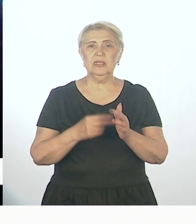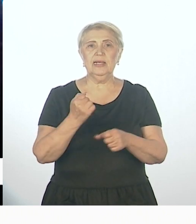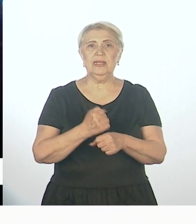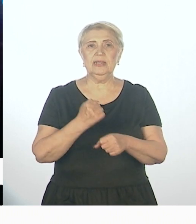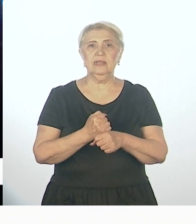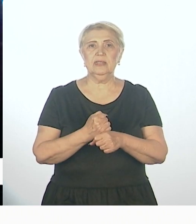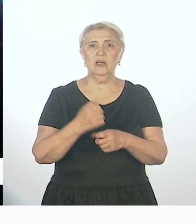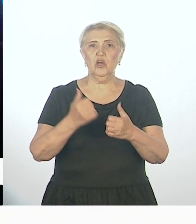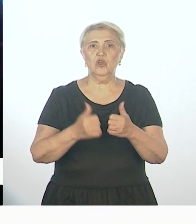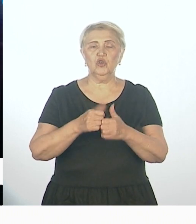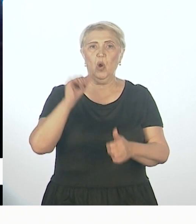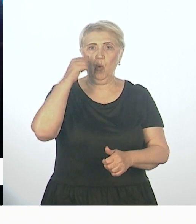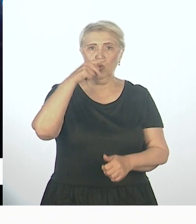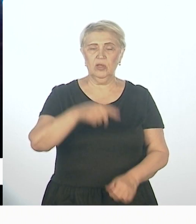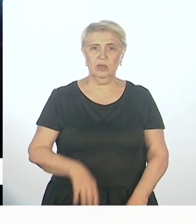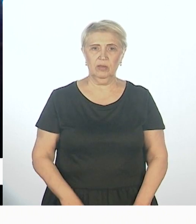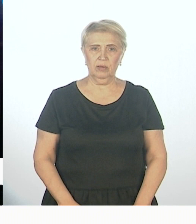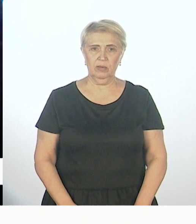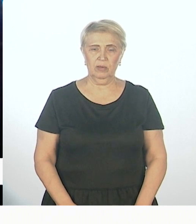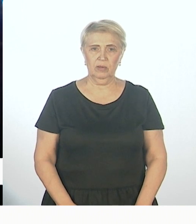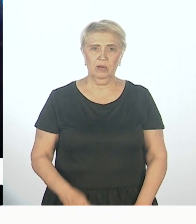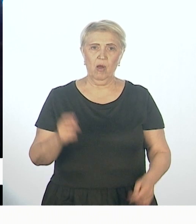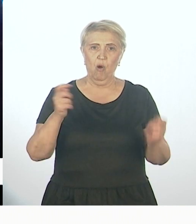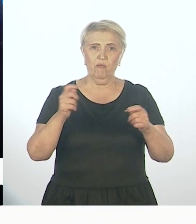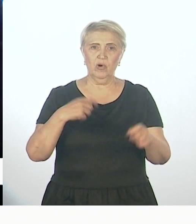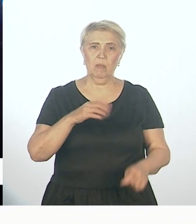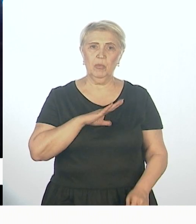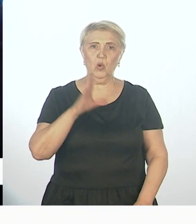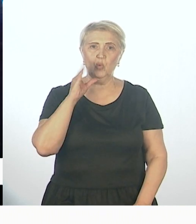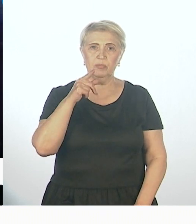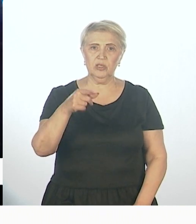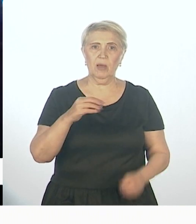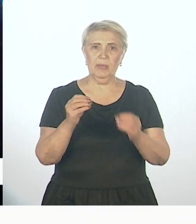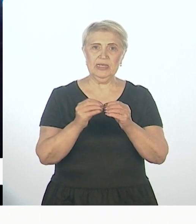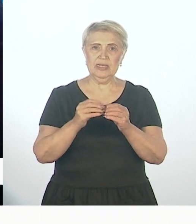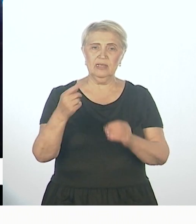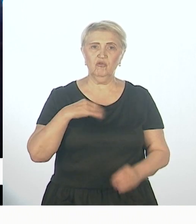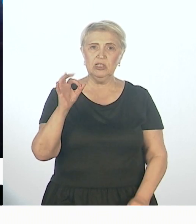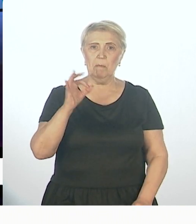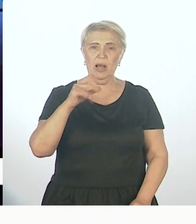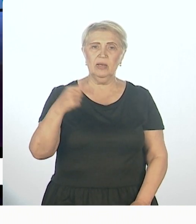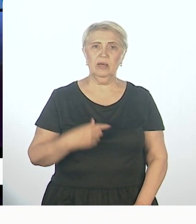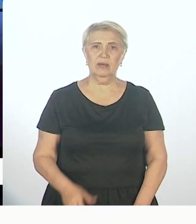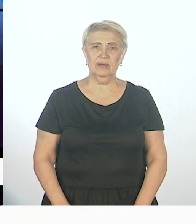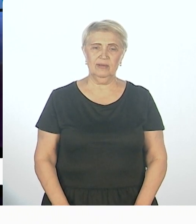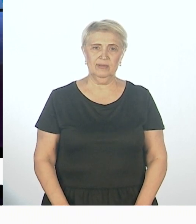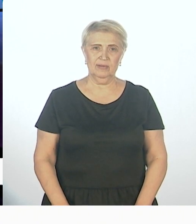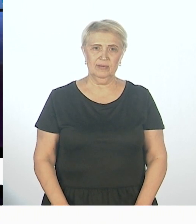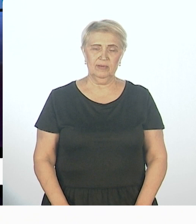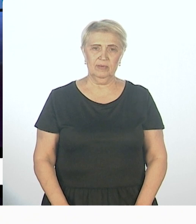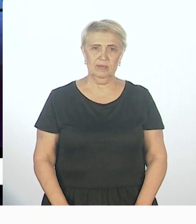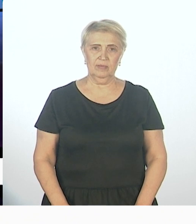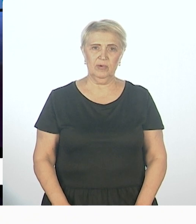ежегодно? Можно, Николай, давайте с вас. Форум был успешным по десятибальной шкале. На 11. Почему?